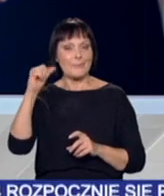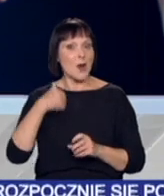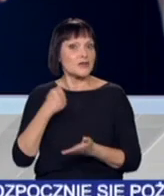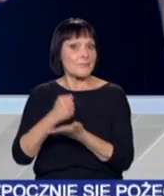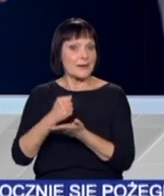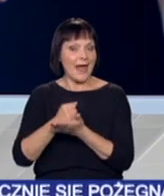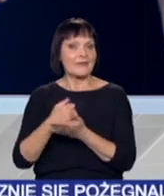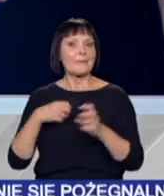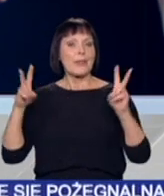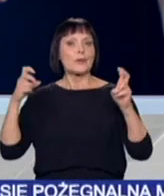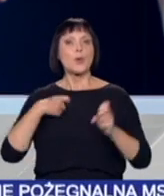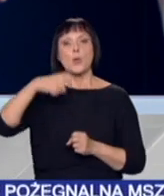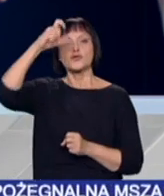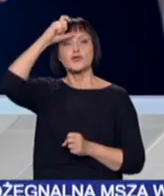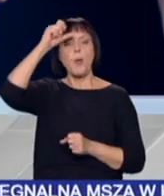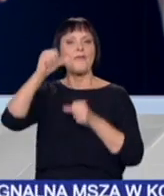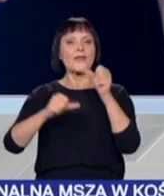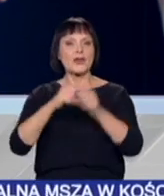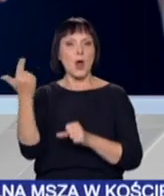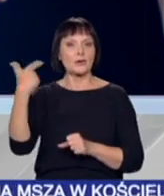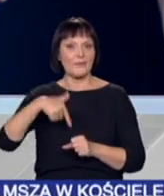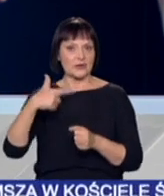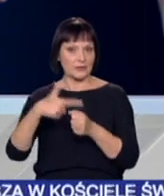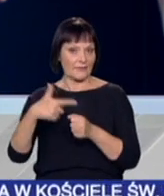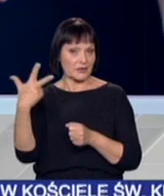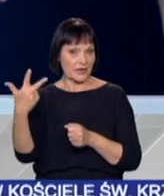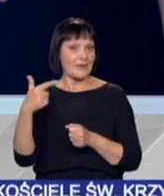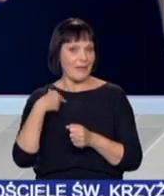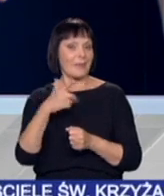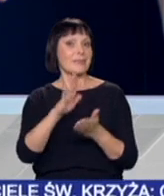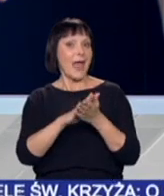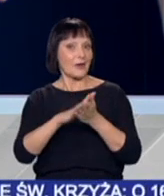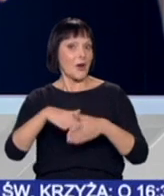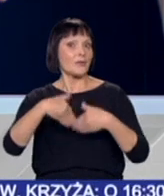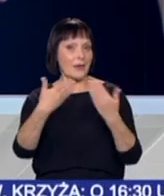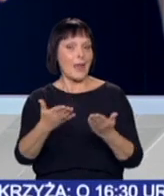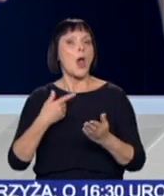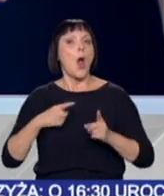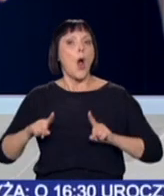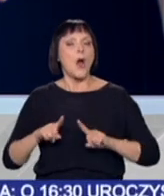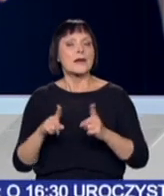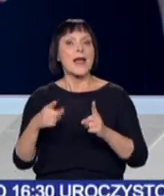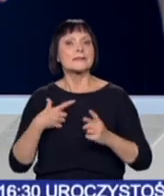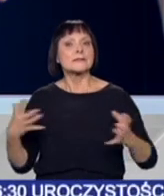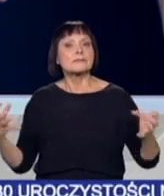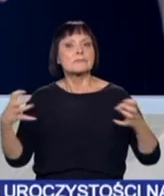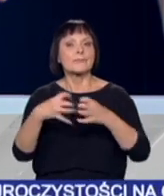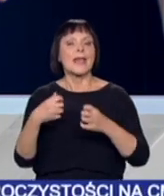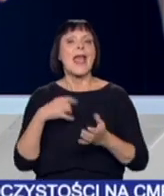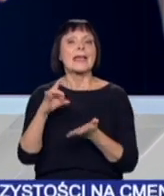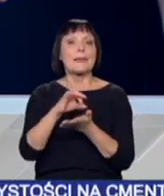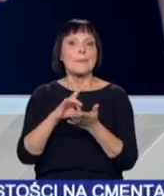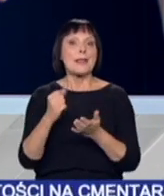Z tytułami Człowieka Roku 2023. To wyróżnienie przyznawane przez organizację zrzeszającą gminy i